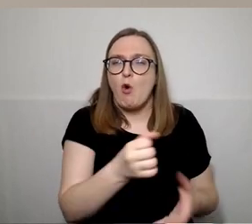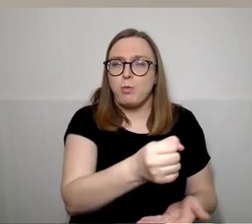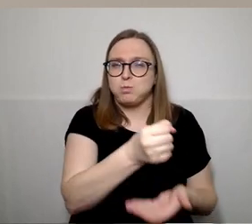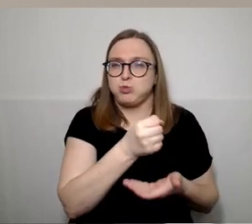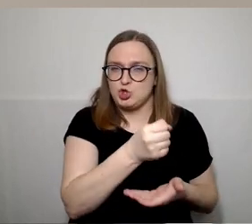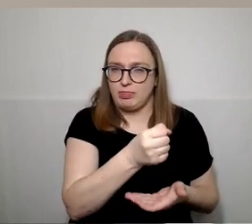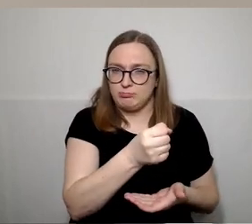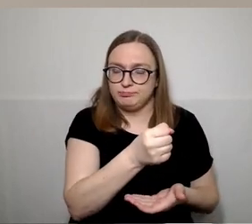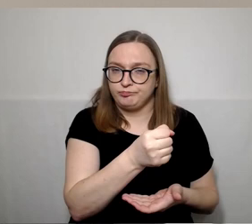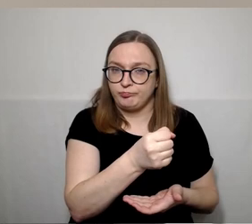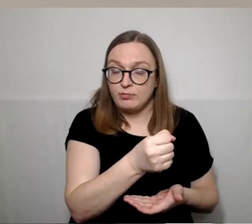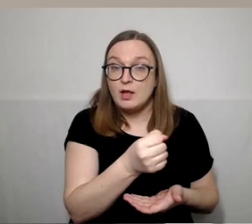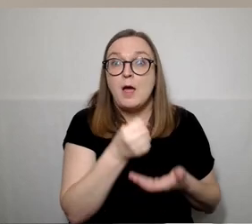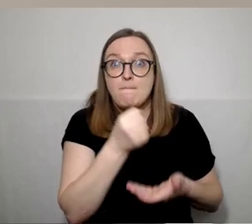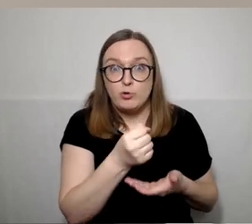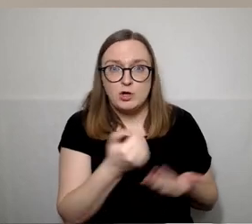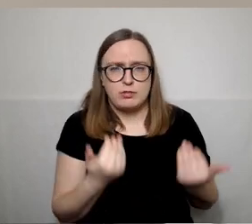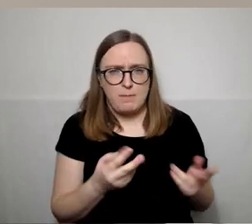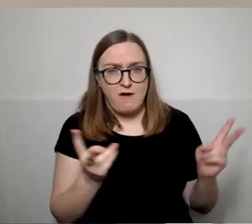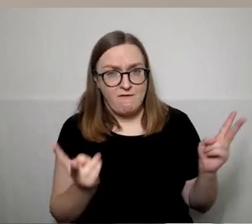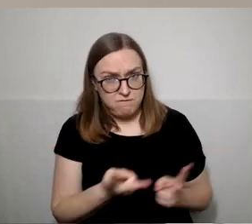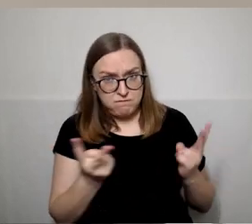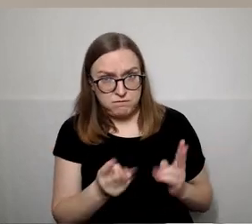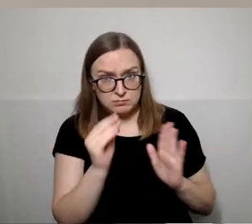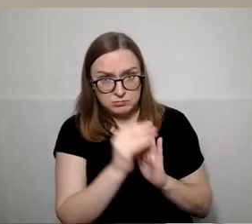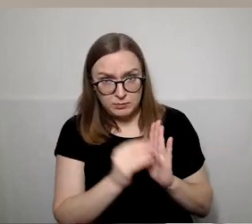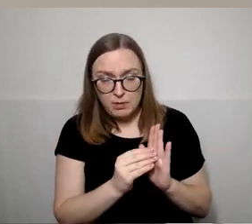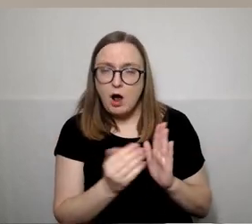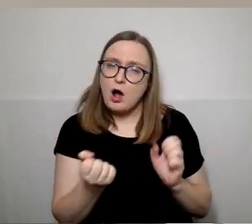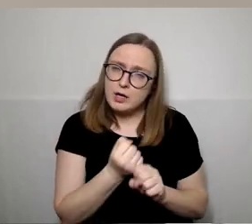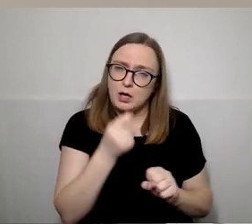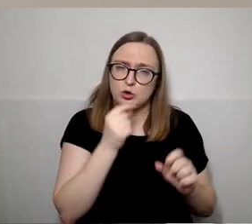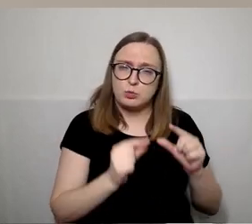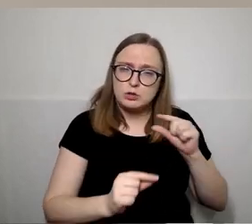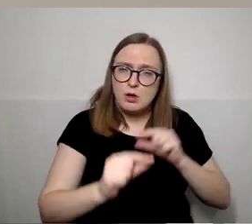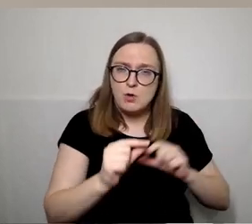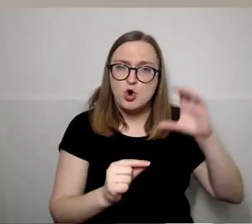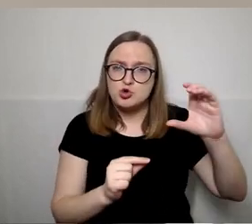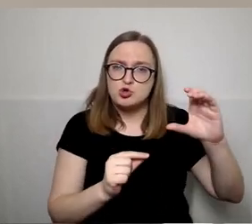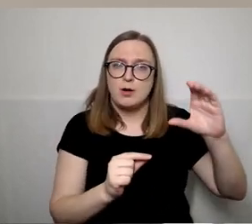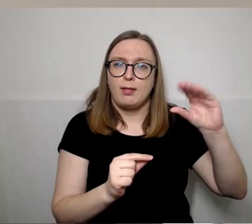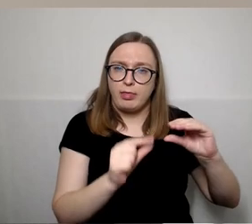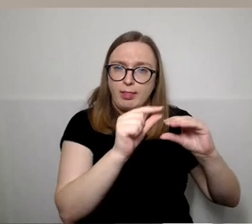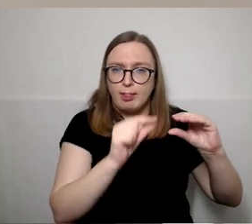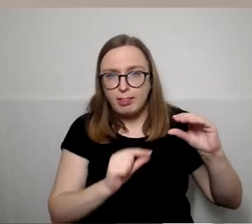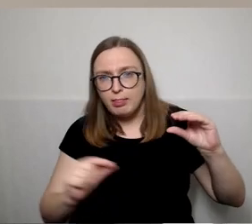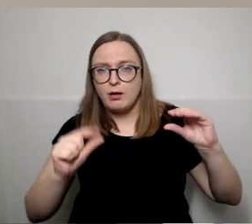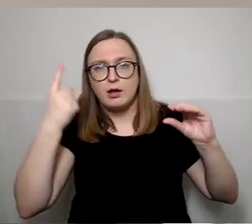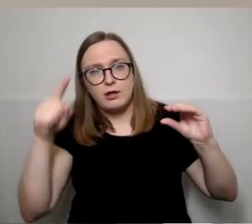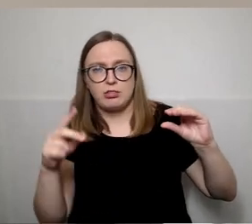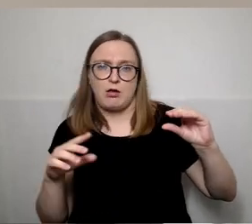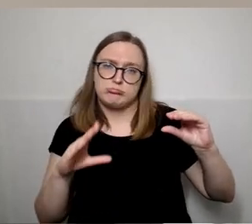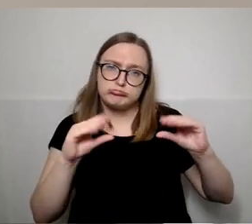reikia perdėlioti biudžeto prioritetus, nuo kažko paimti ir kažkam kitam daugiau duoti? Ar jis